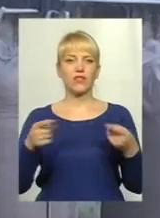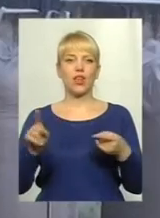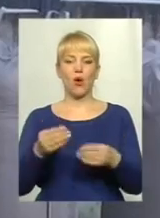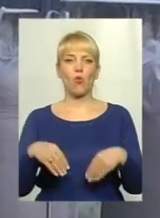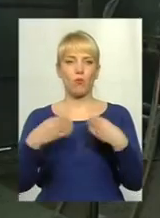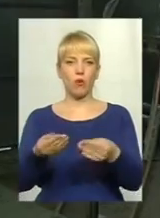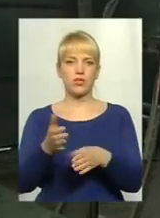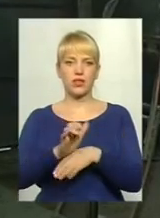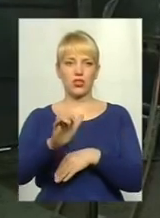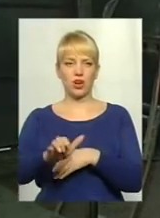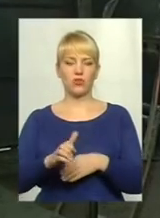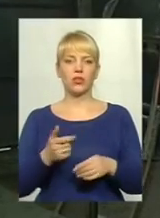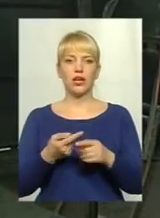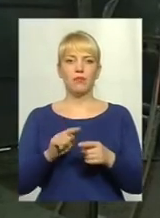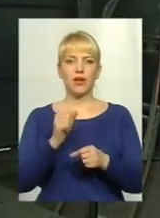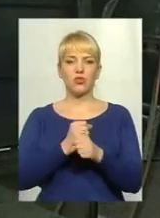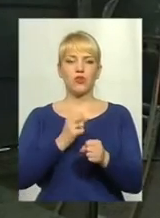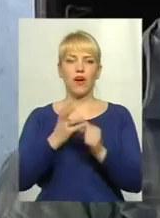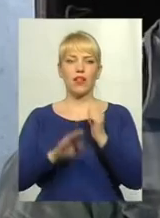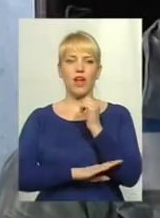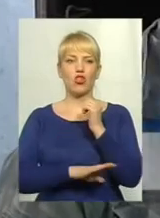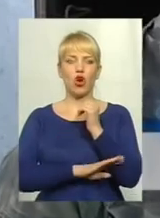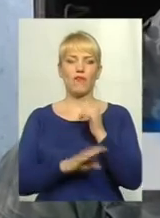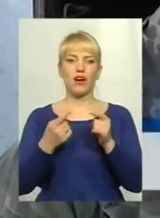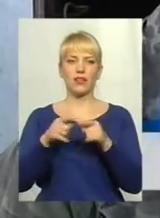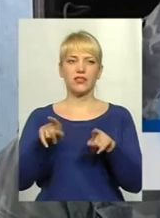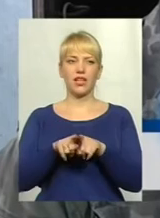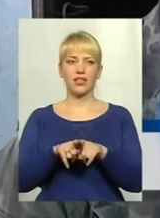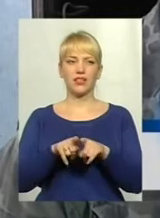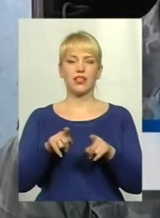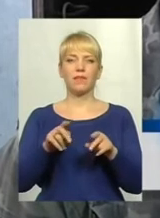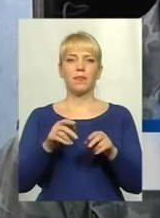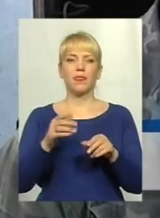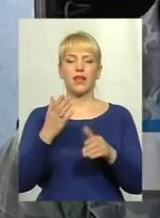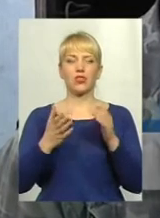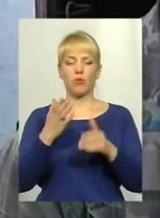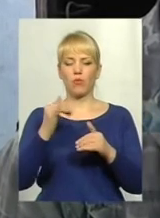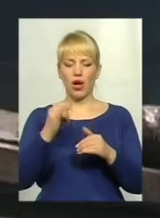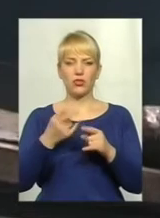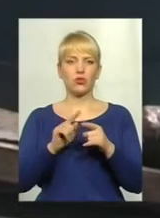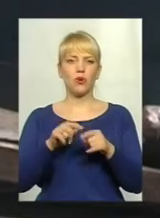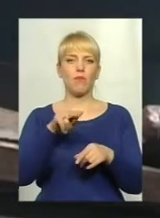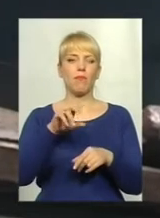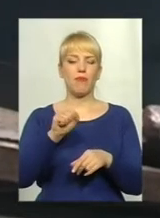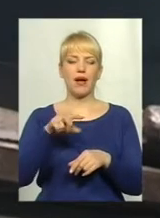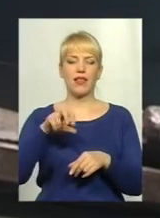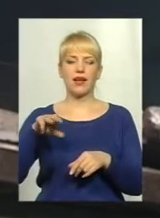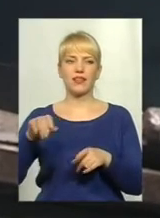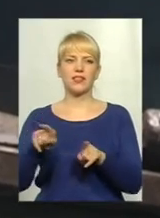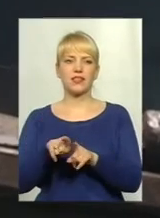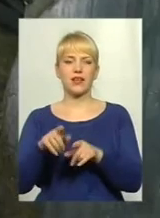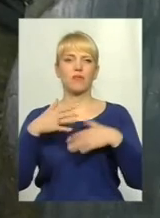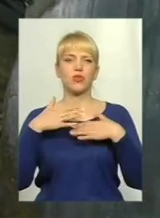постачають. Ми працювали на дровах, але зараз таке паливо, як палети, соняшникові палети. І дихають тим же